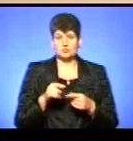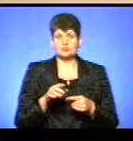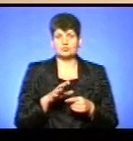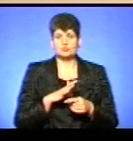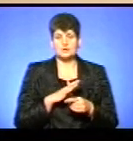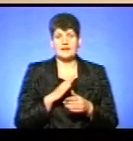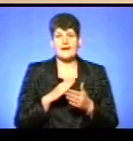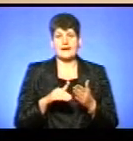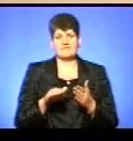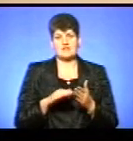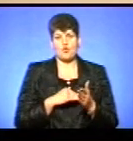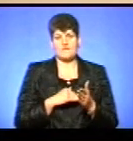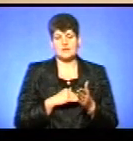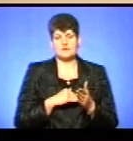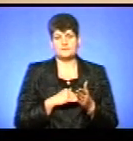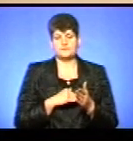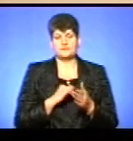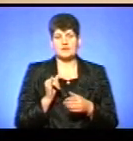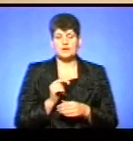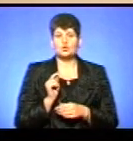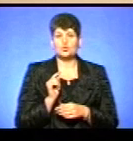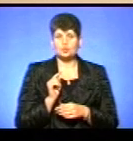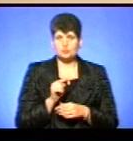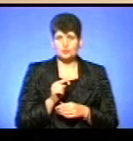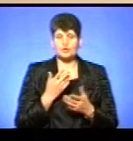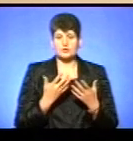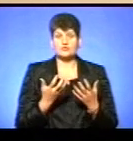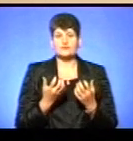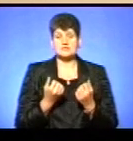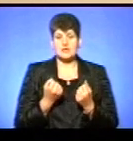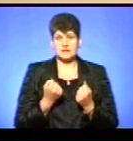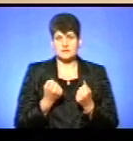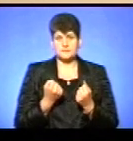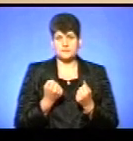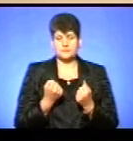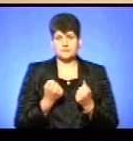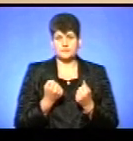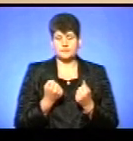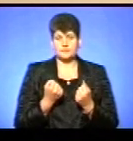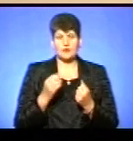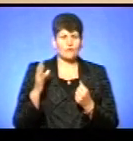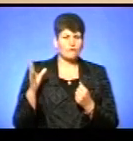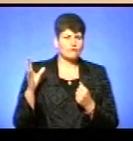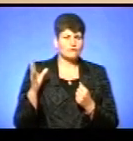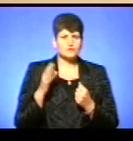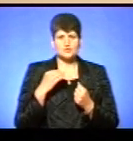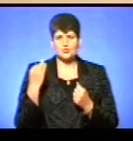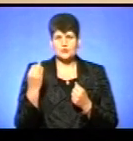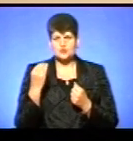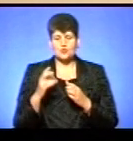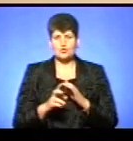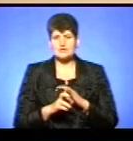ліквідована. тому, якщо взяти всю історію церкви